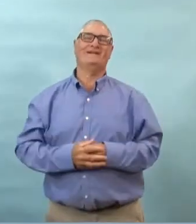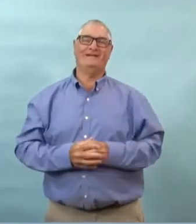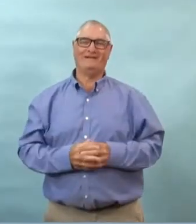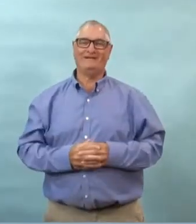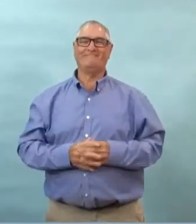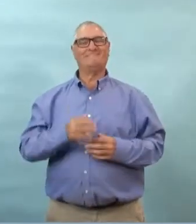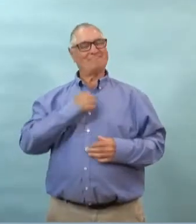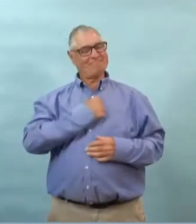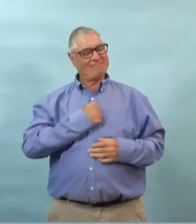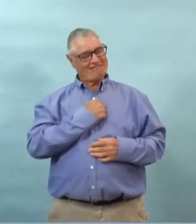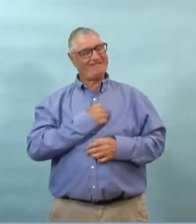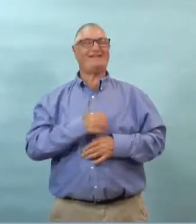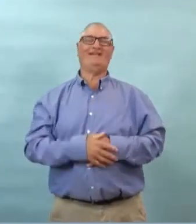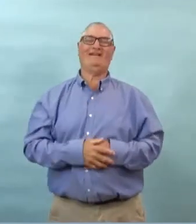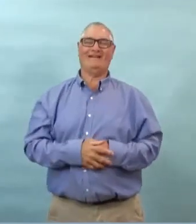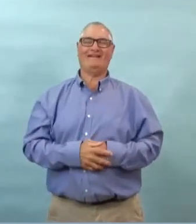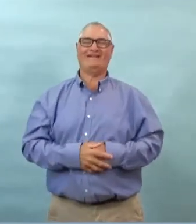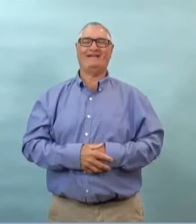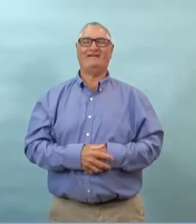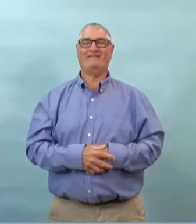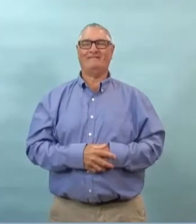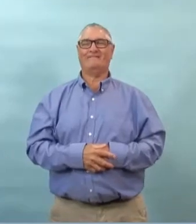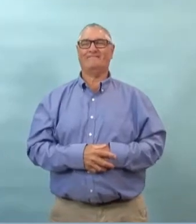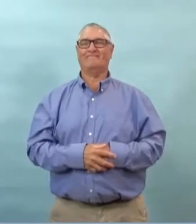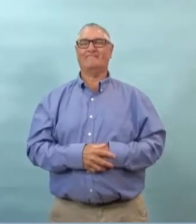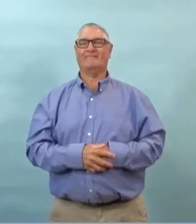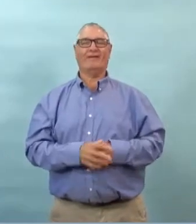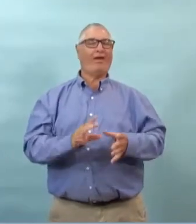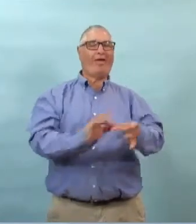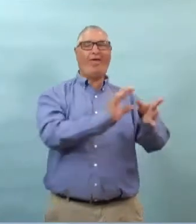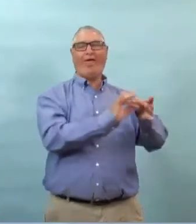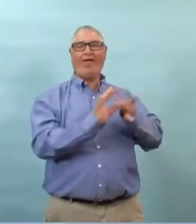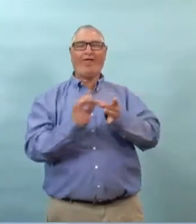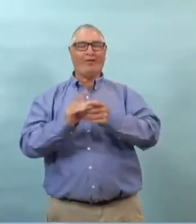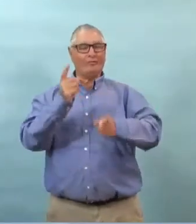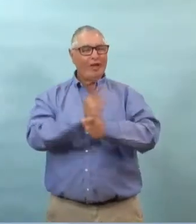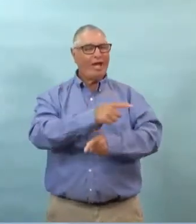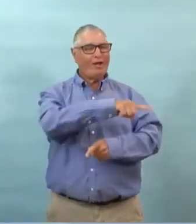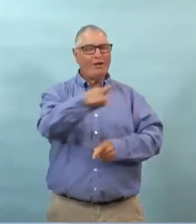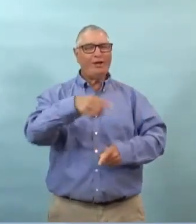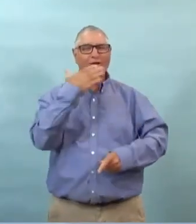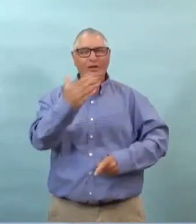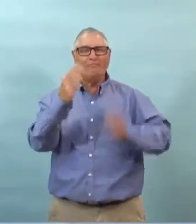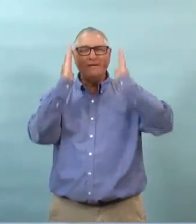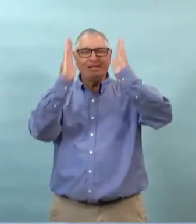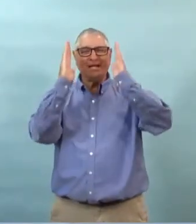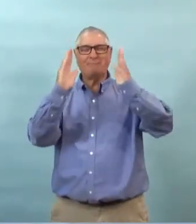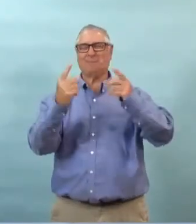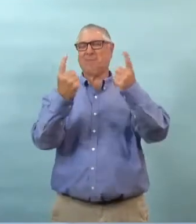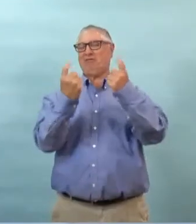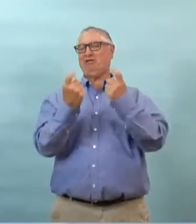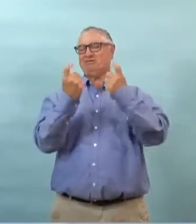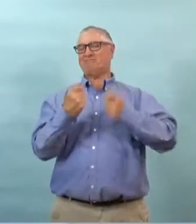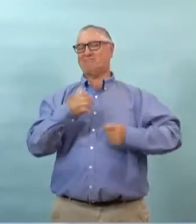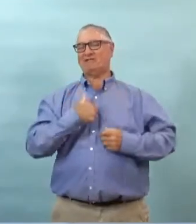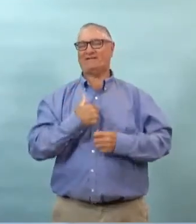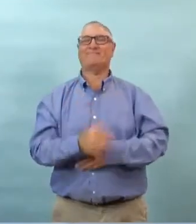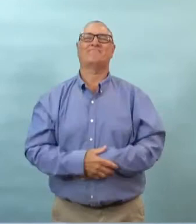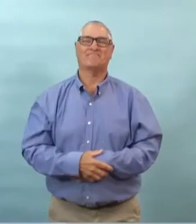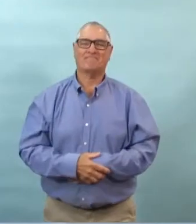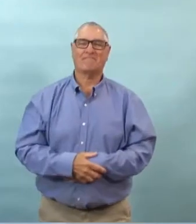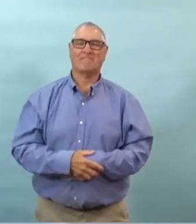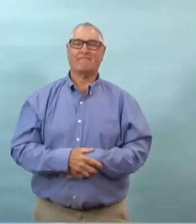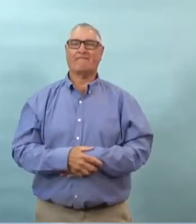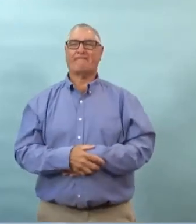bonjour tout le monde désolé pour ça oui je voulais savoir si vous étiez